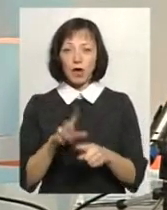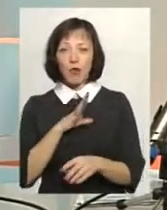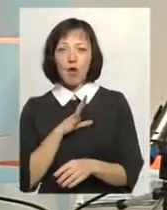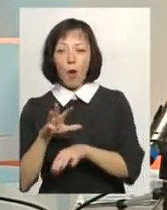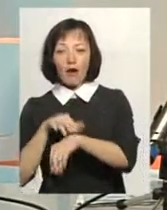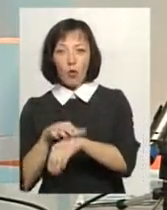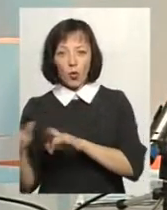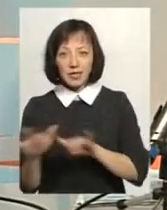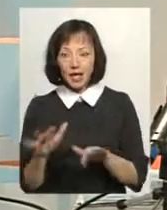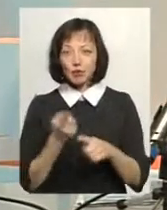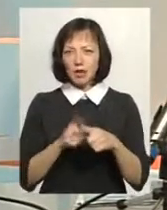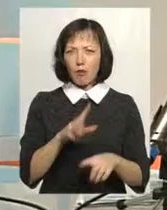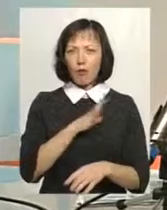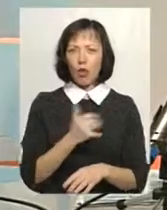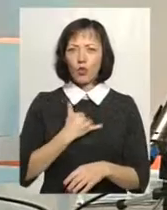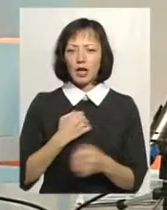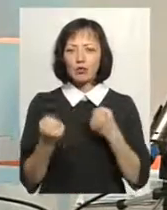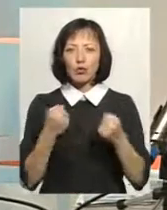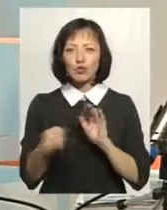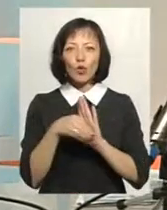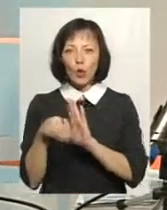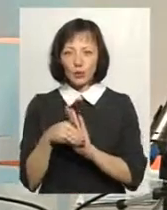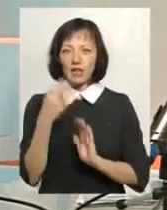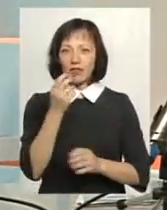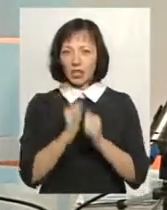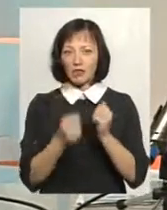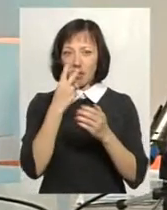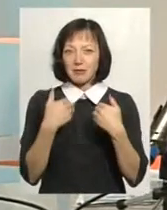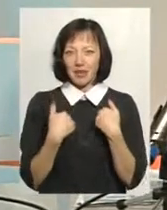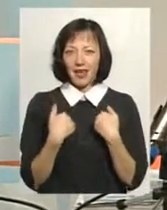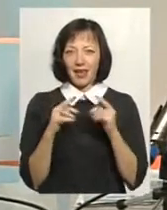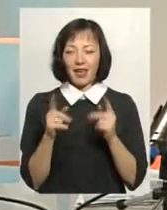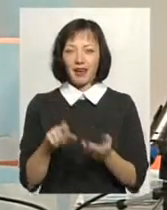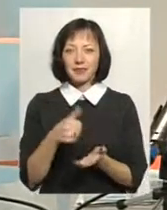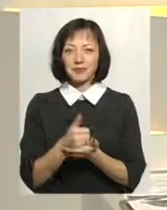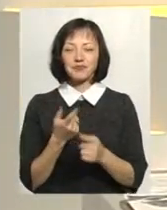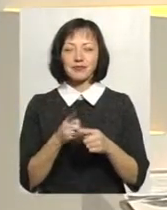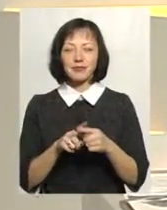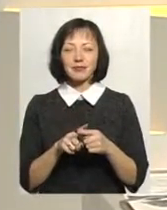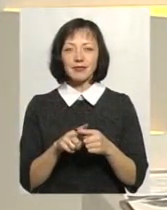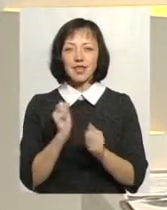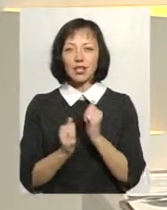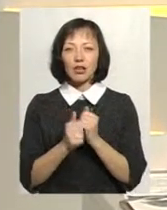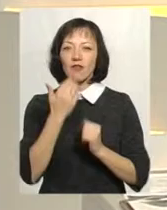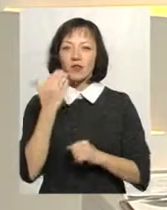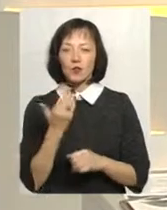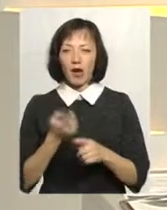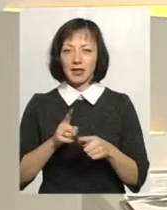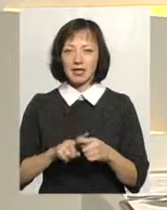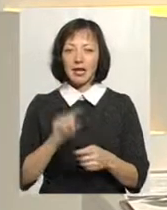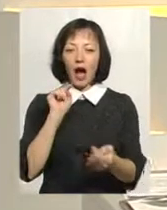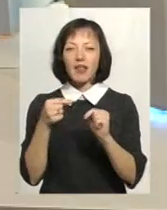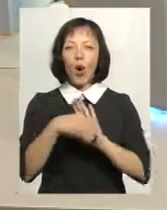правоохоронній діяльності, щоб це було в нашій боротьбі з корупцією, бо ви часто, можливо, бачите в цій студії, що я часто виступаю саме на ці